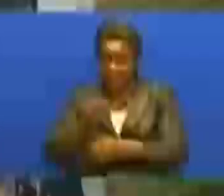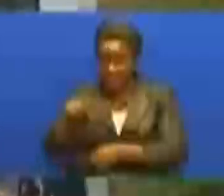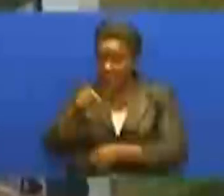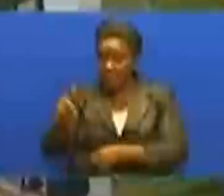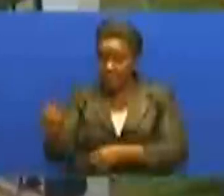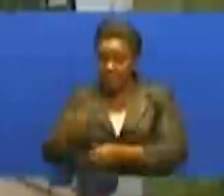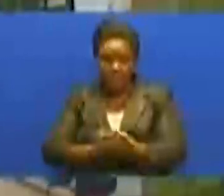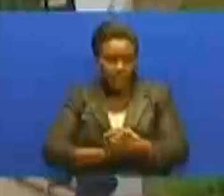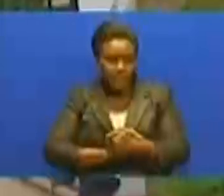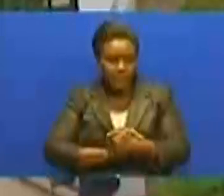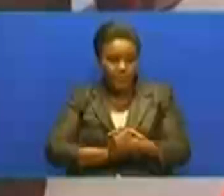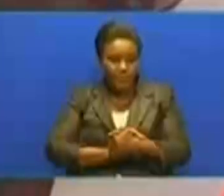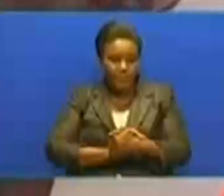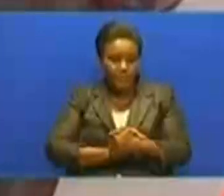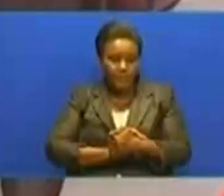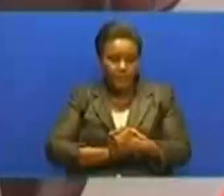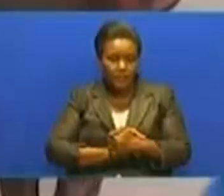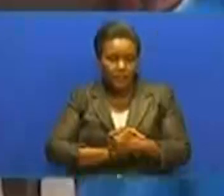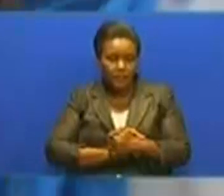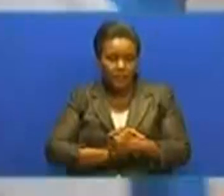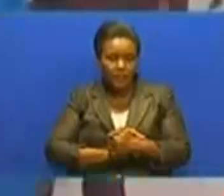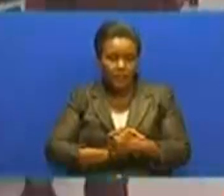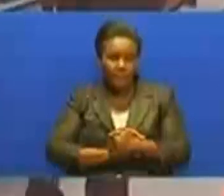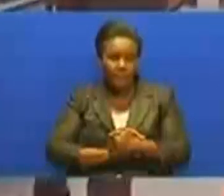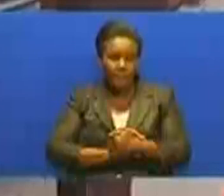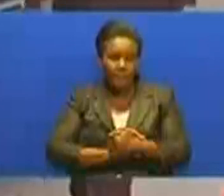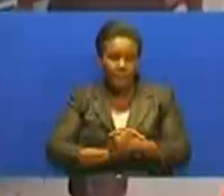vya walimu vya serkali hapa nchini.